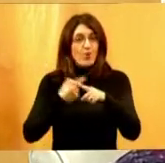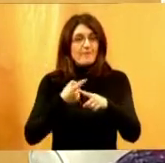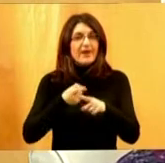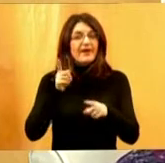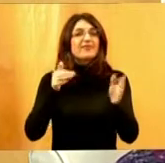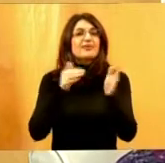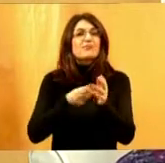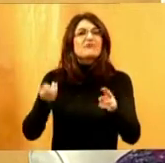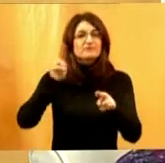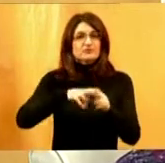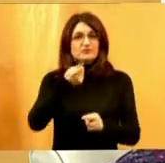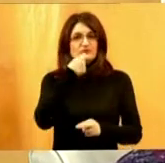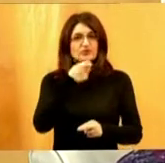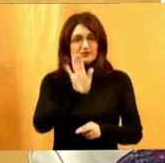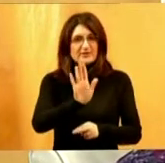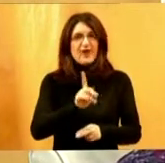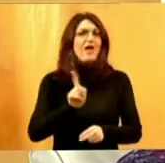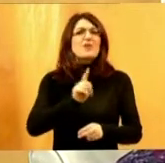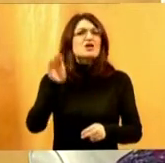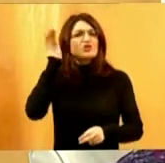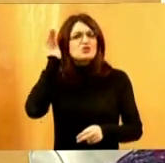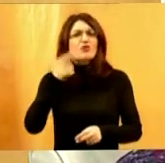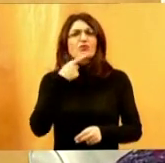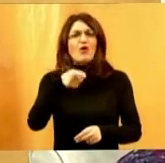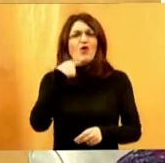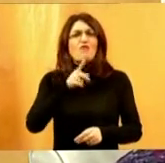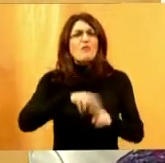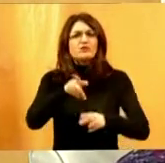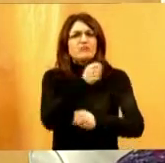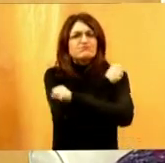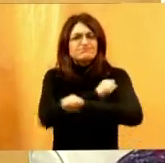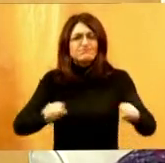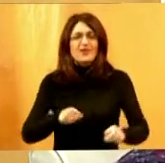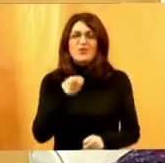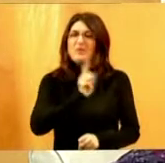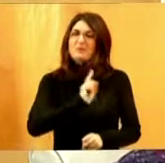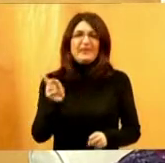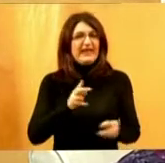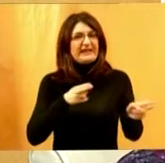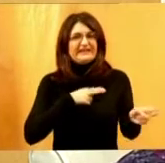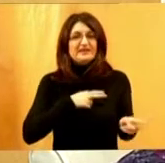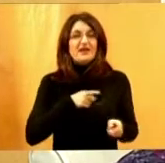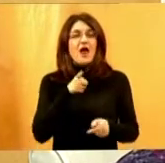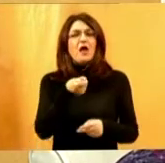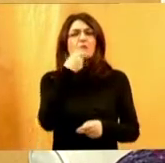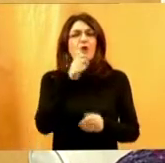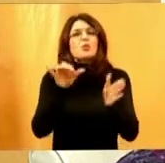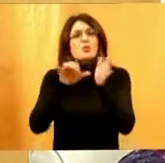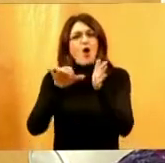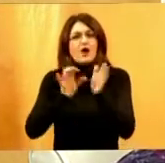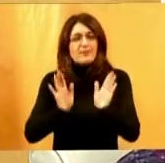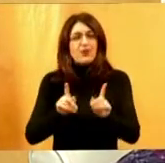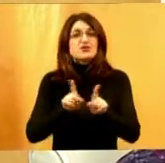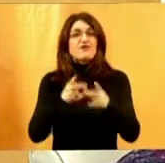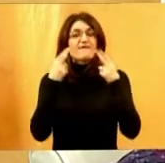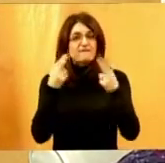uvrstite u vašu prehranu. Nemojte slušati tove koje vam govori da će vas udebljati jer vas neće udebljati ako gajete umjereno. I jako je